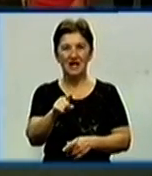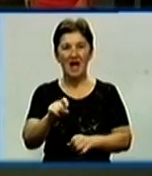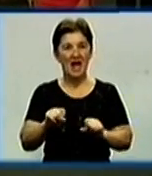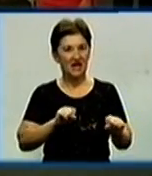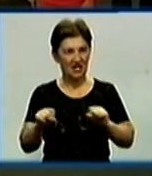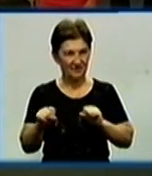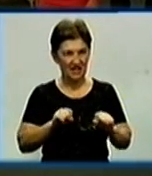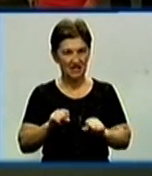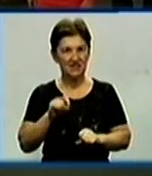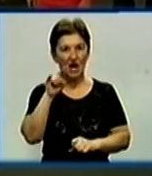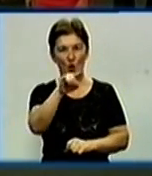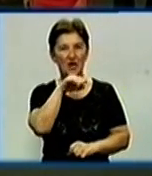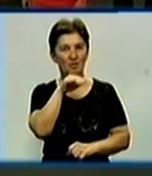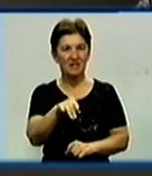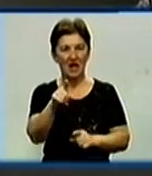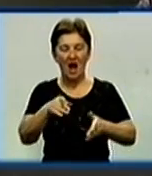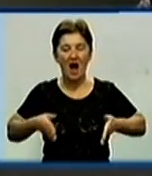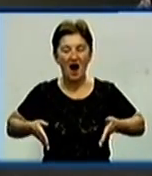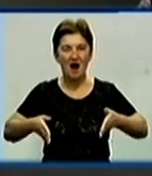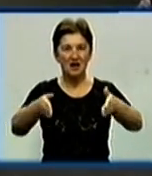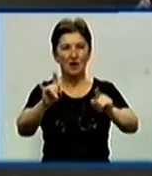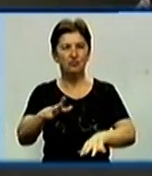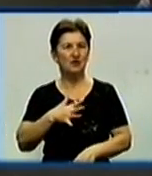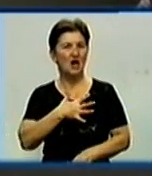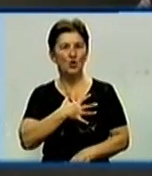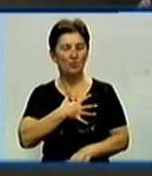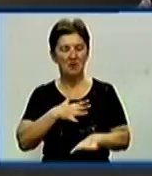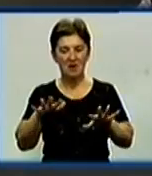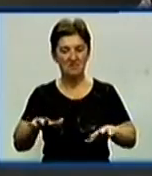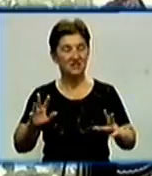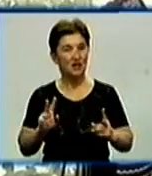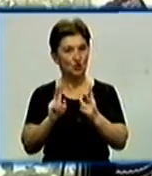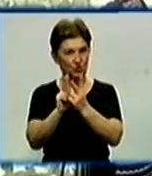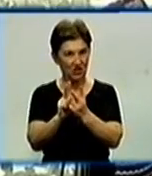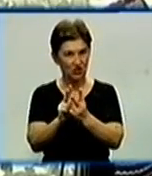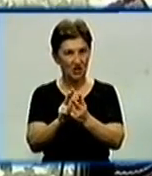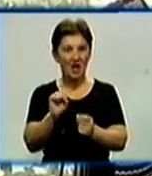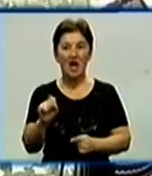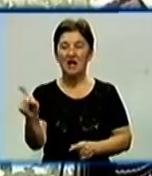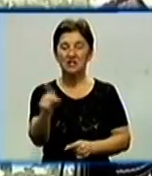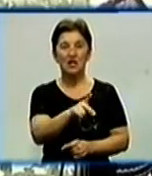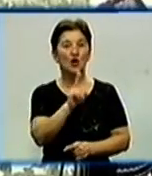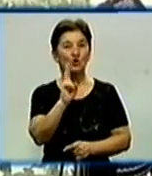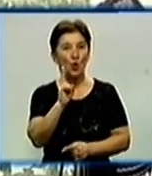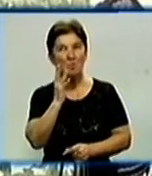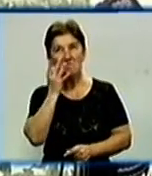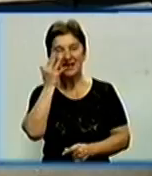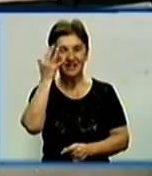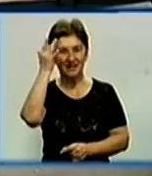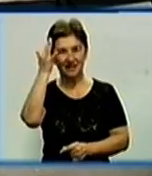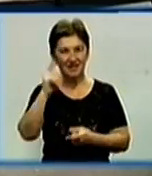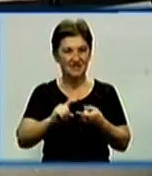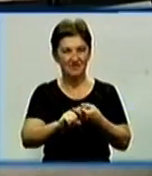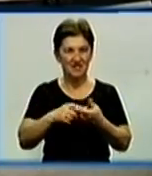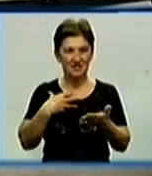академії сподівається, що алея стане улюбленим місцем зустрічі не лише авіаторів, а й тих, хто тільки не мріє пов'язати своє